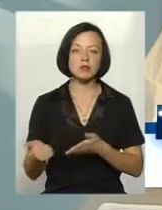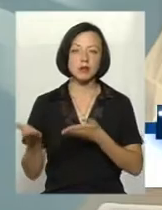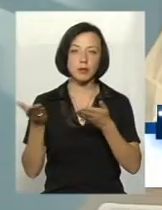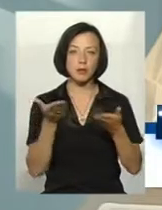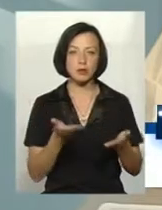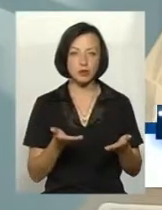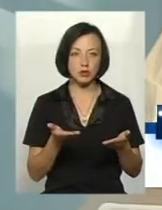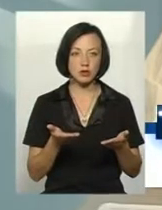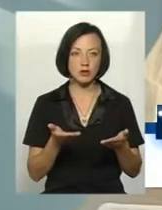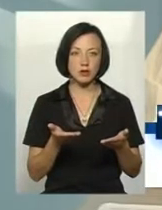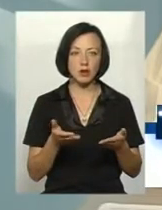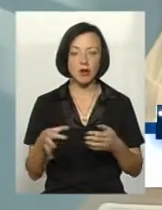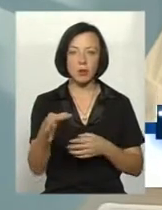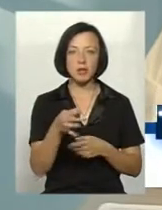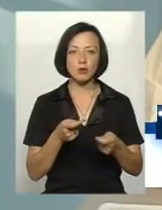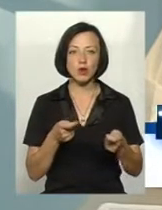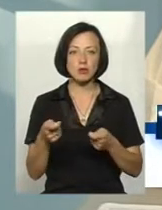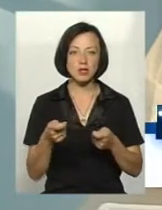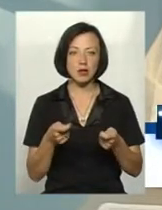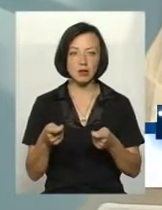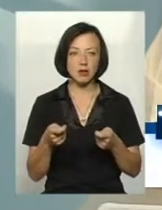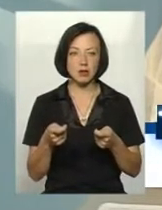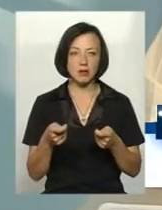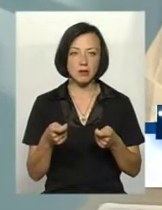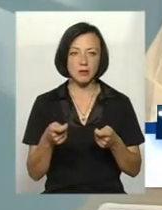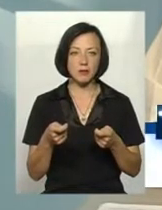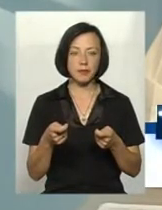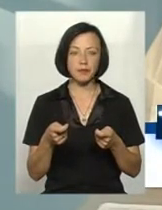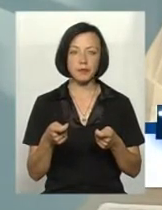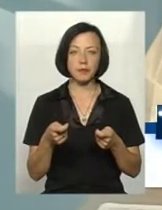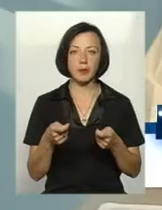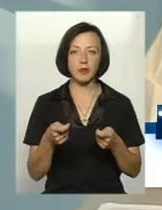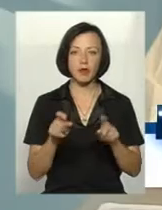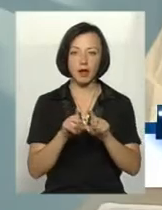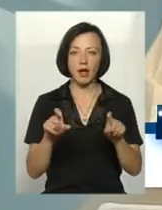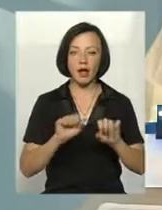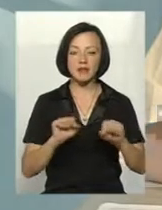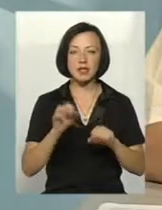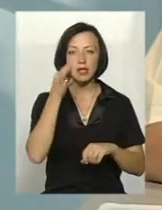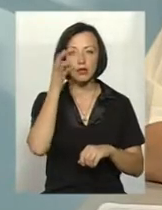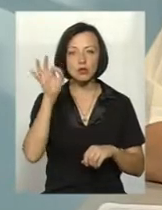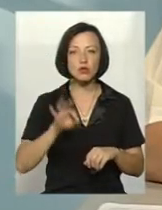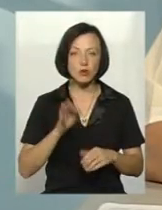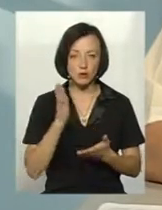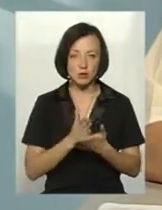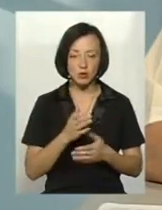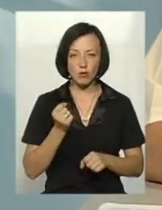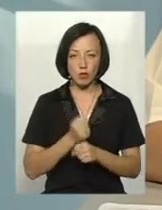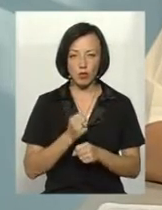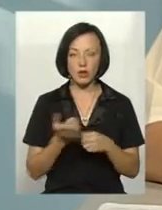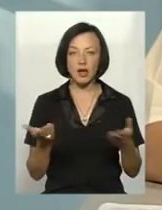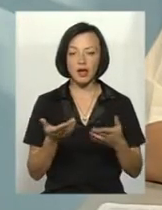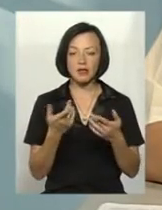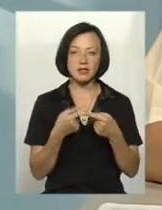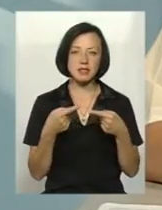в обласну адміністрацію керівники з досвідом роботи, які